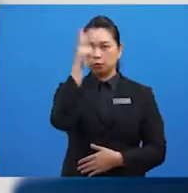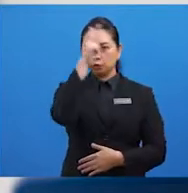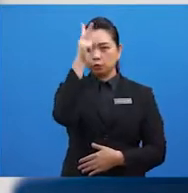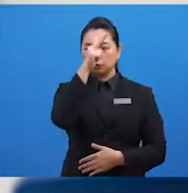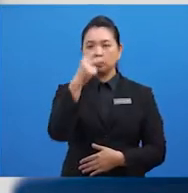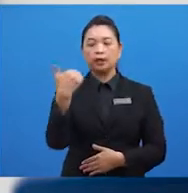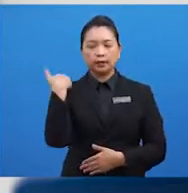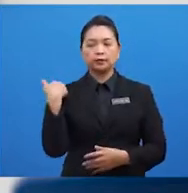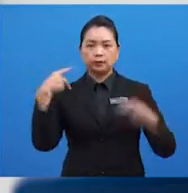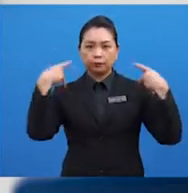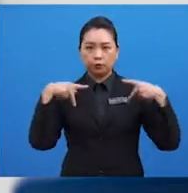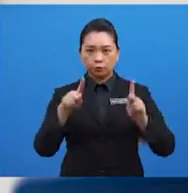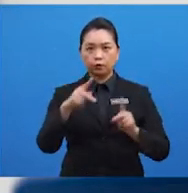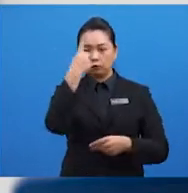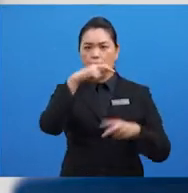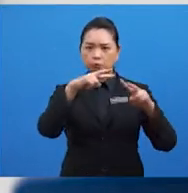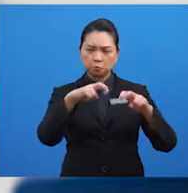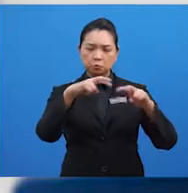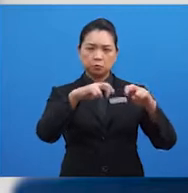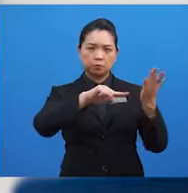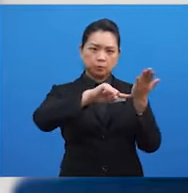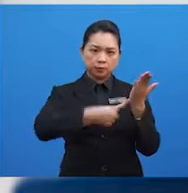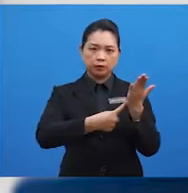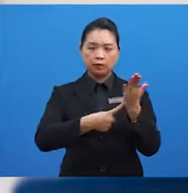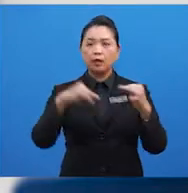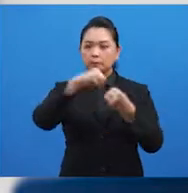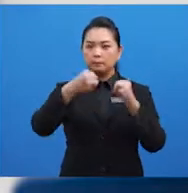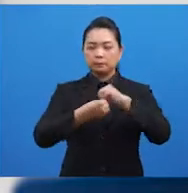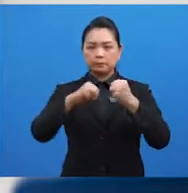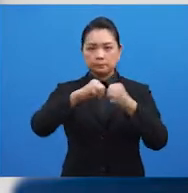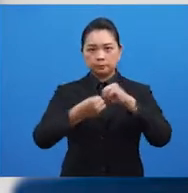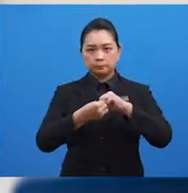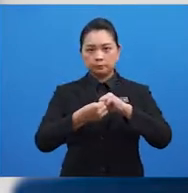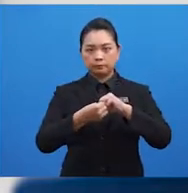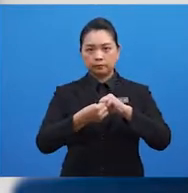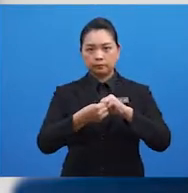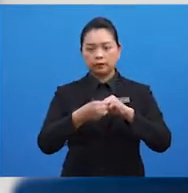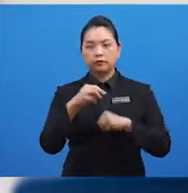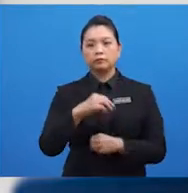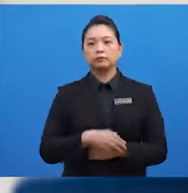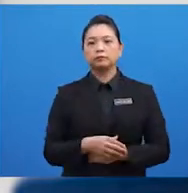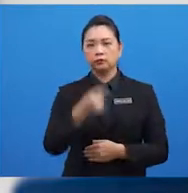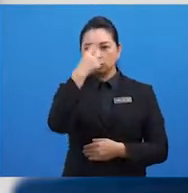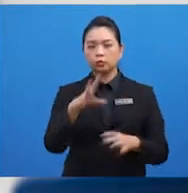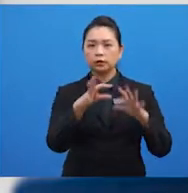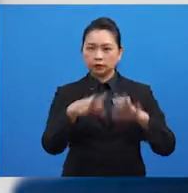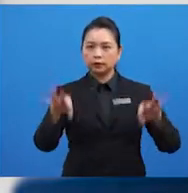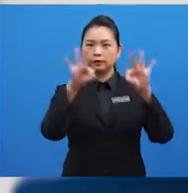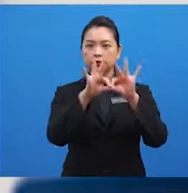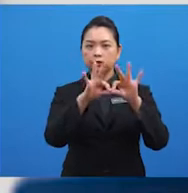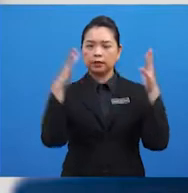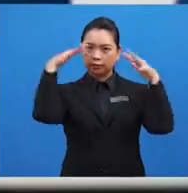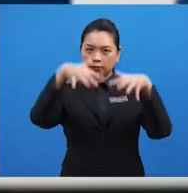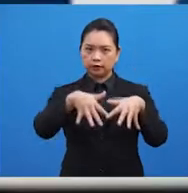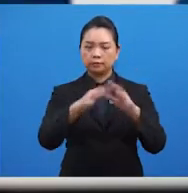kerajaan berpeluang untuk mengkaji semula isu-isu semasa dan agenda untuk kepentingan